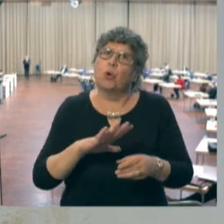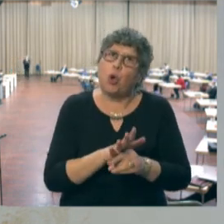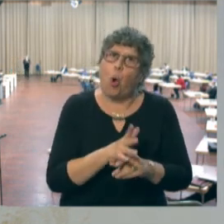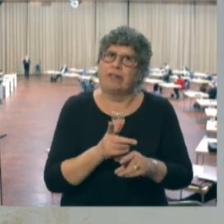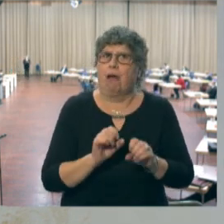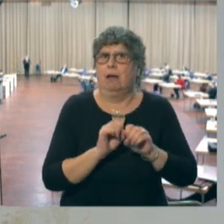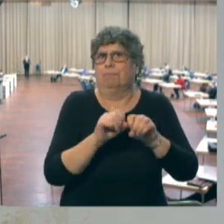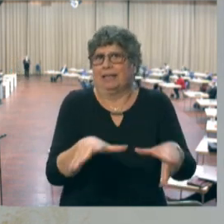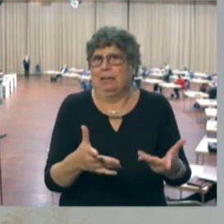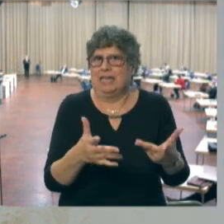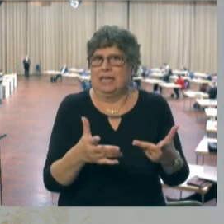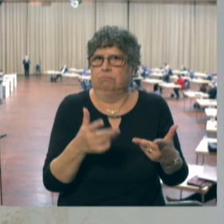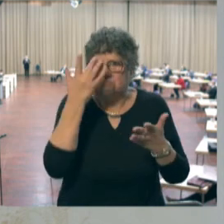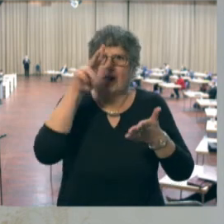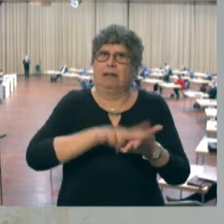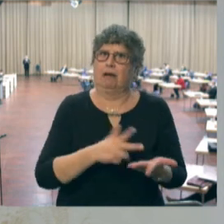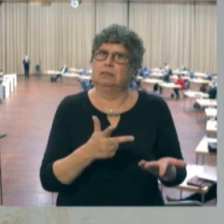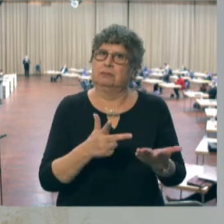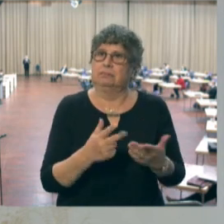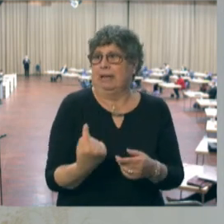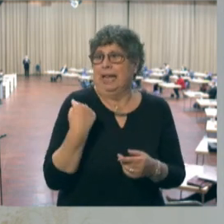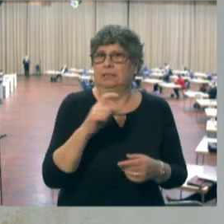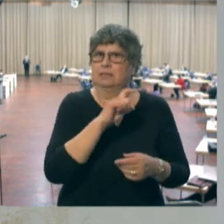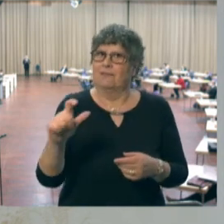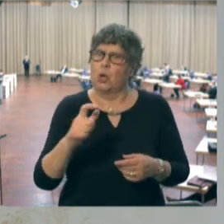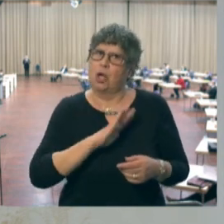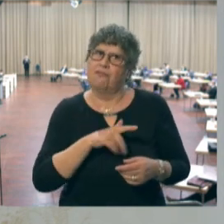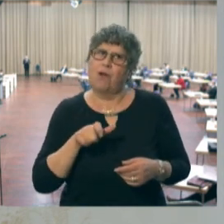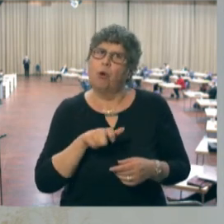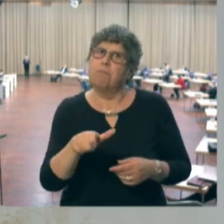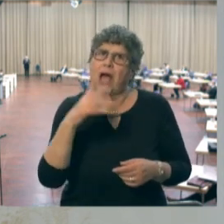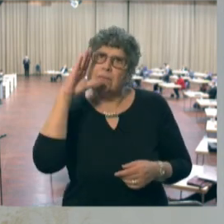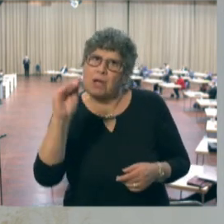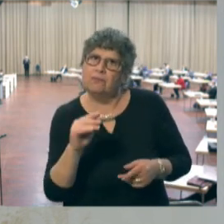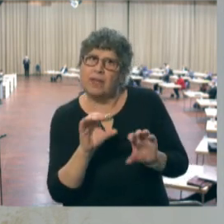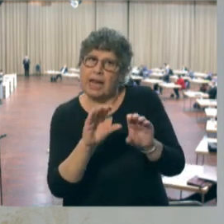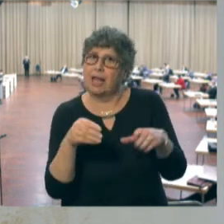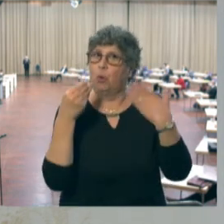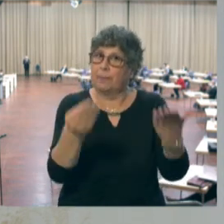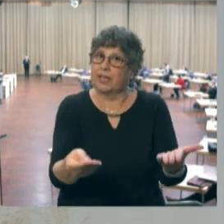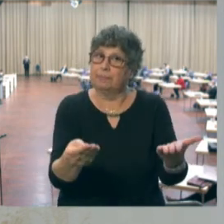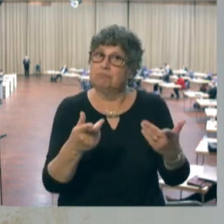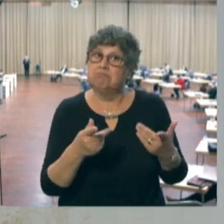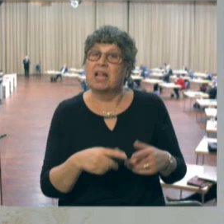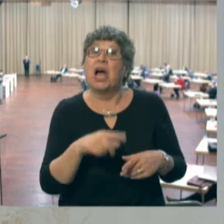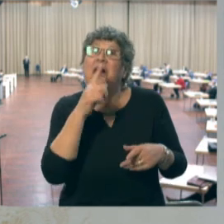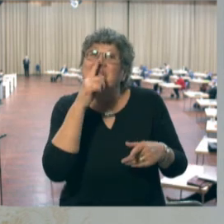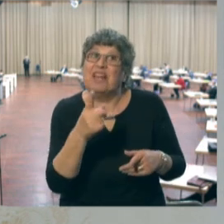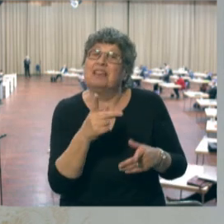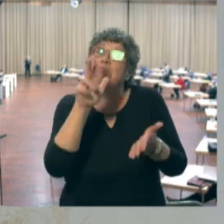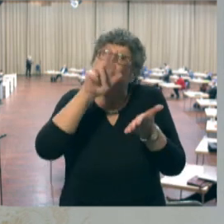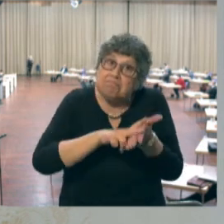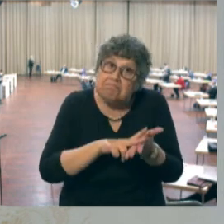In der vergangenen Woche hat Frau Bachmann eine Erklärung herausgegeben, nach der es hieß, sobald die